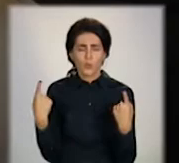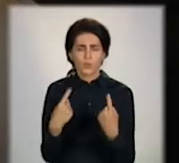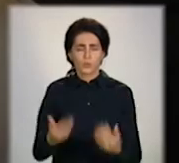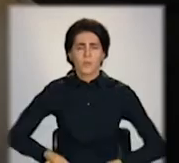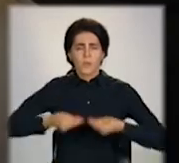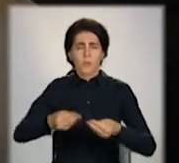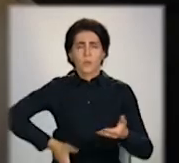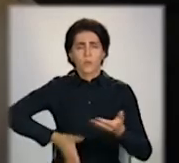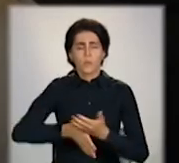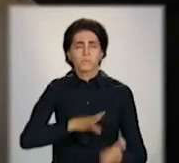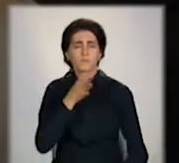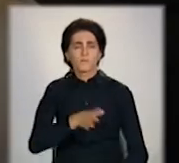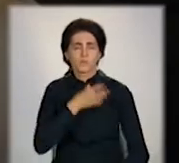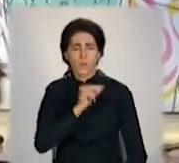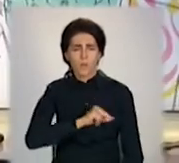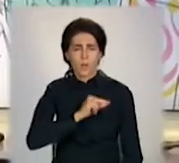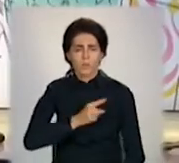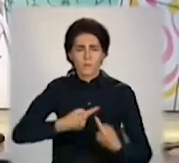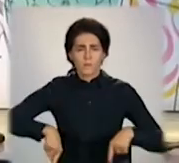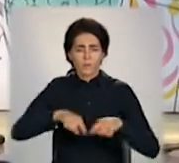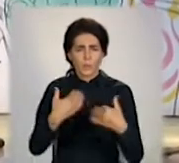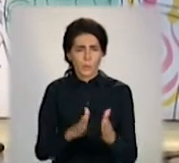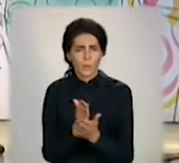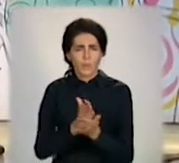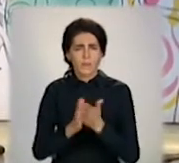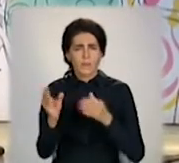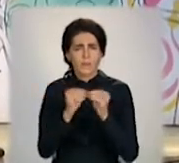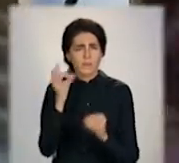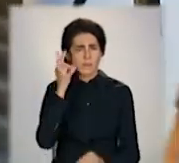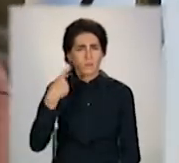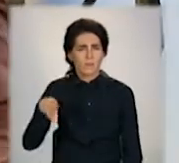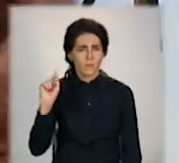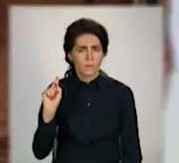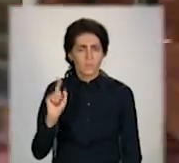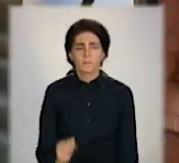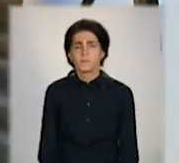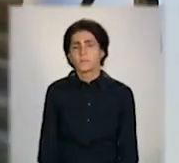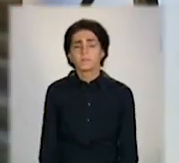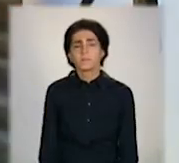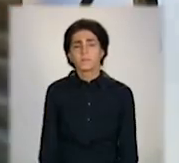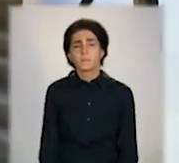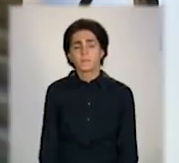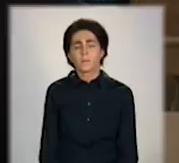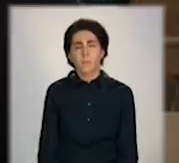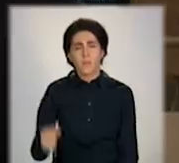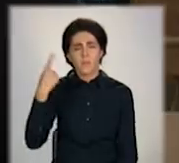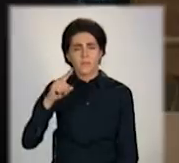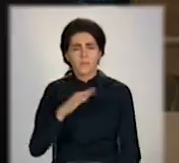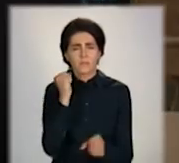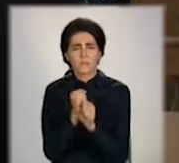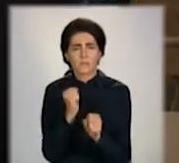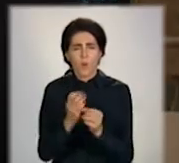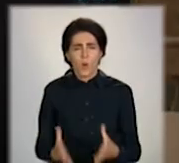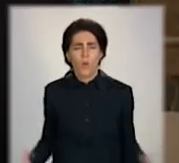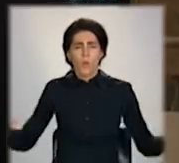працівникам підприємств зародилася в компанії майже 10 років тому. Ми зробили фестиваль, не просто якийсь міст, а всі